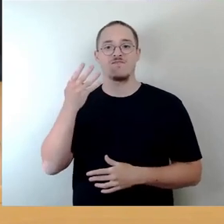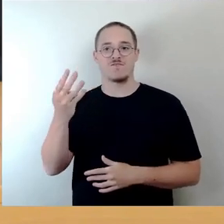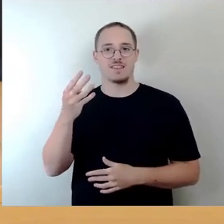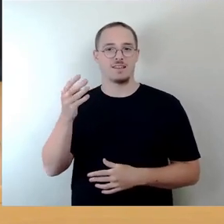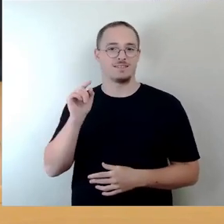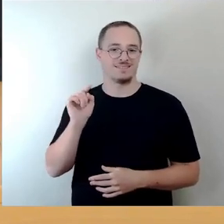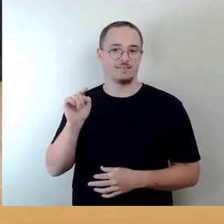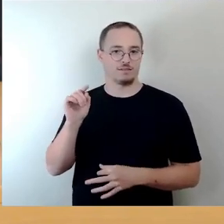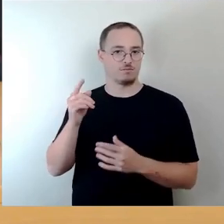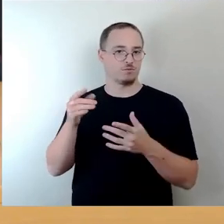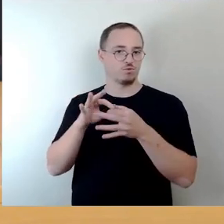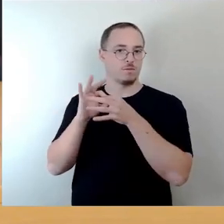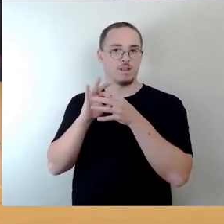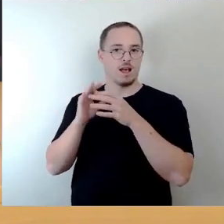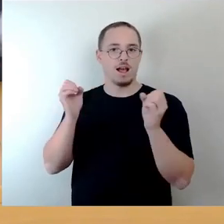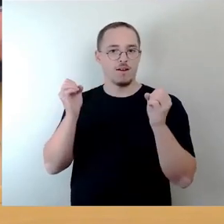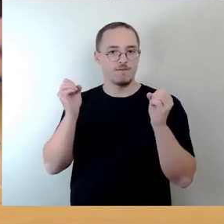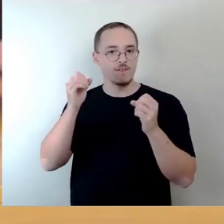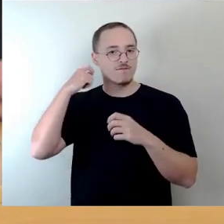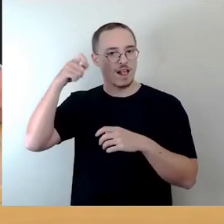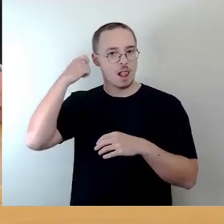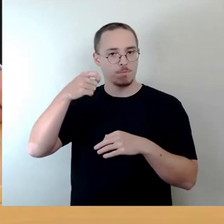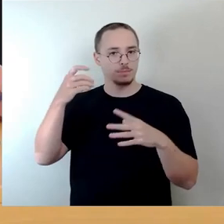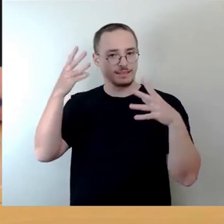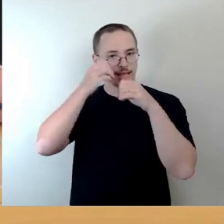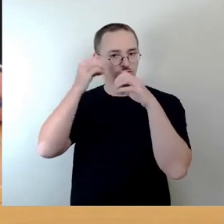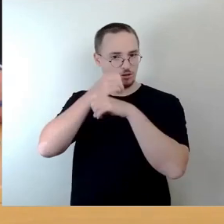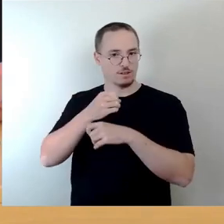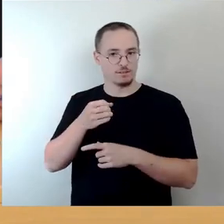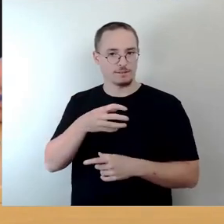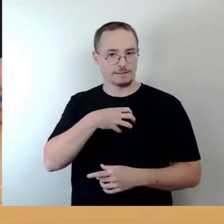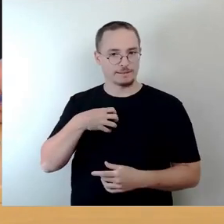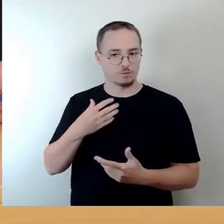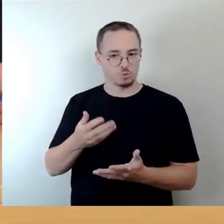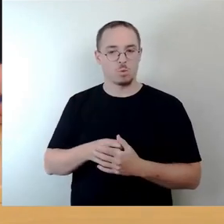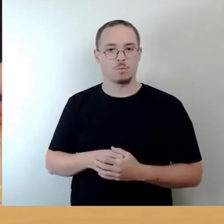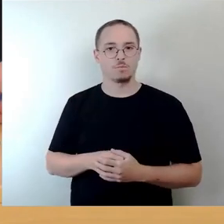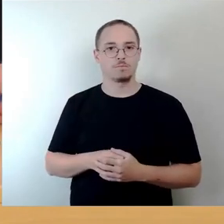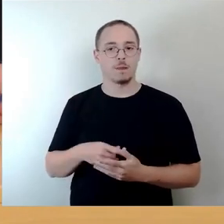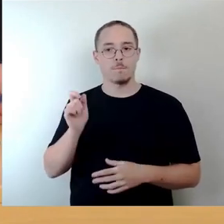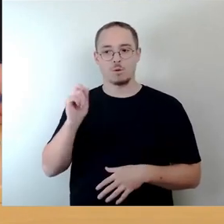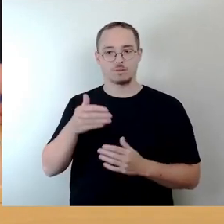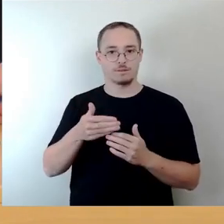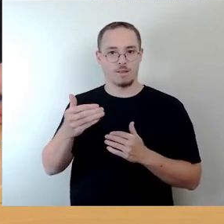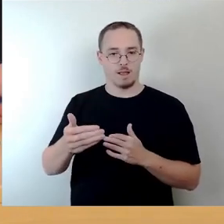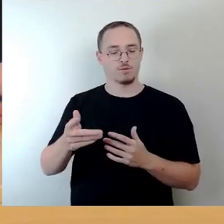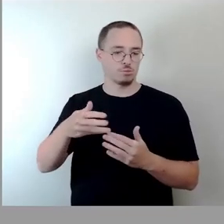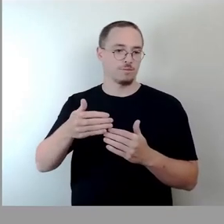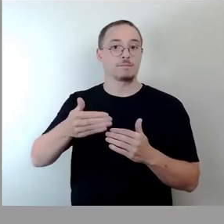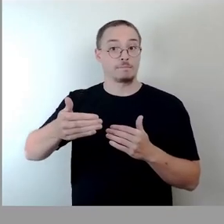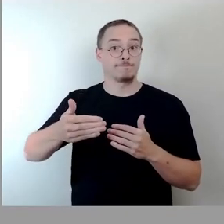der Pause zu behandeln. Zur Abstimmung stellen wir hier einverstanden. Das bin ich um das Stimmzeichen.